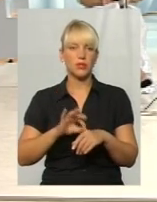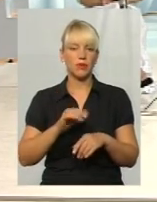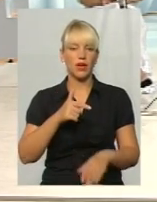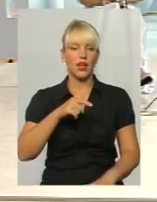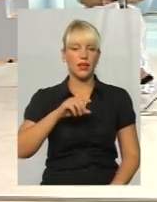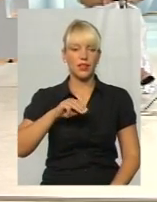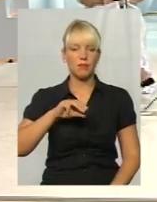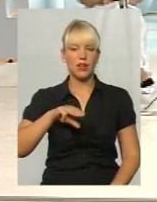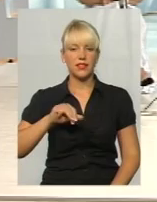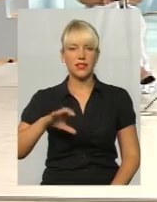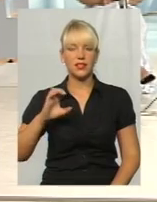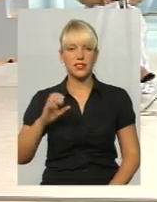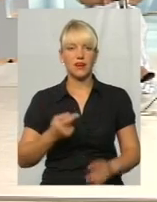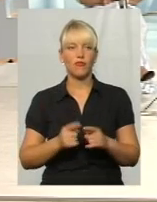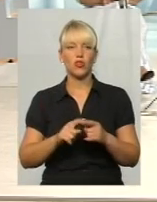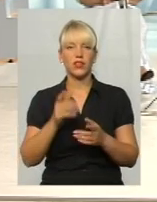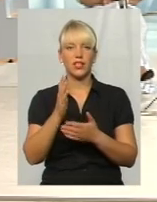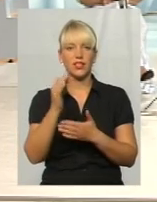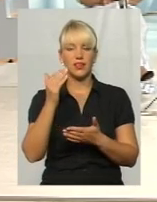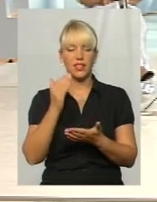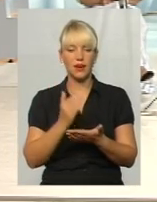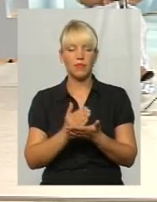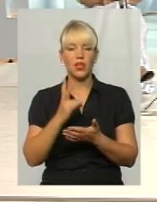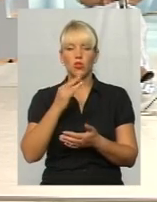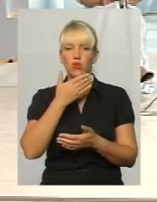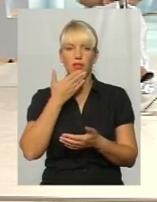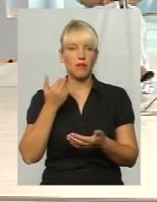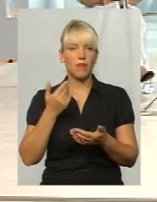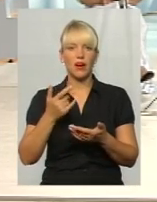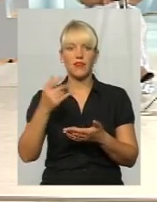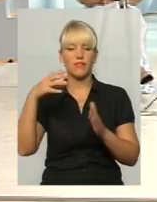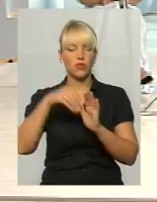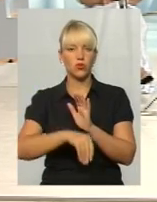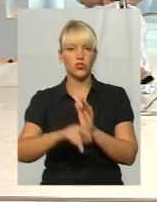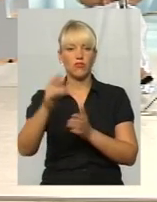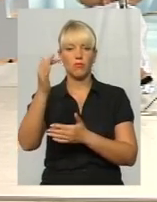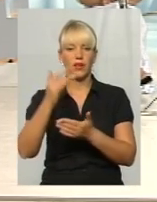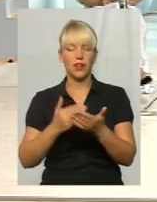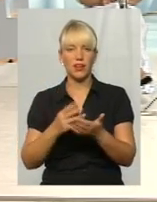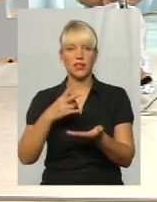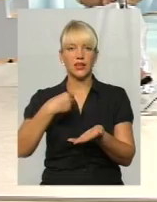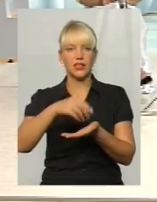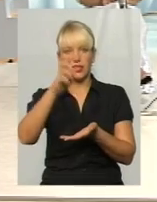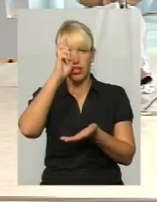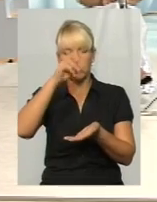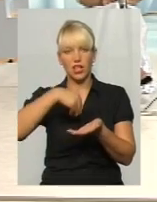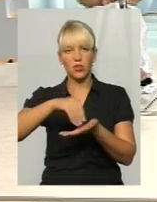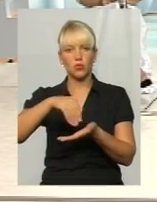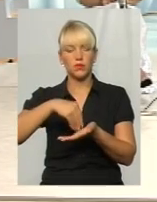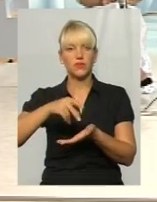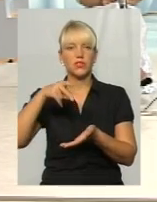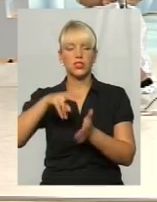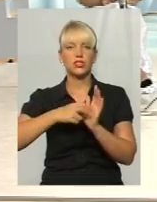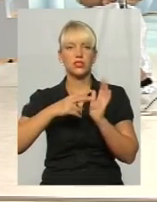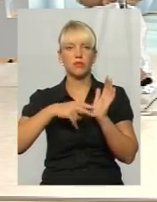не включені в перелік державних закупівель на 2017 рік. Взагалі? Тобто, ніяких